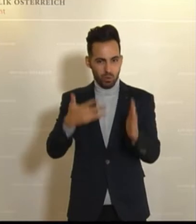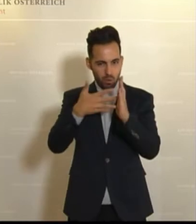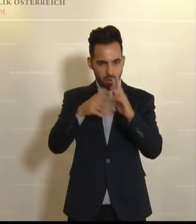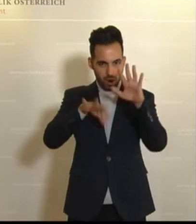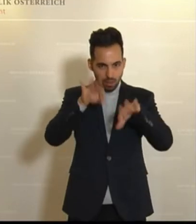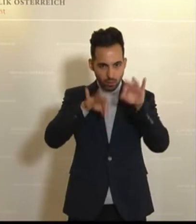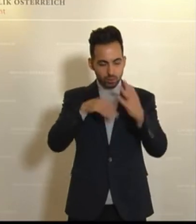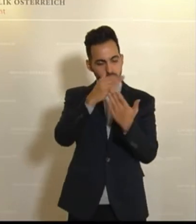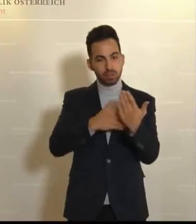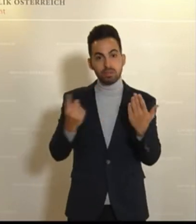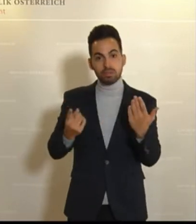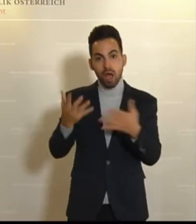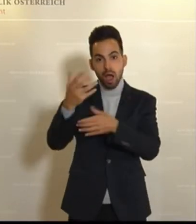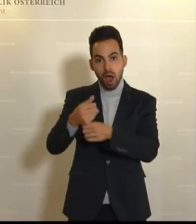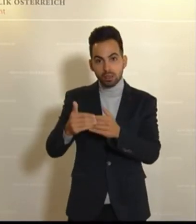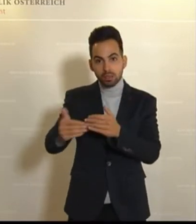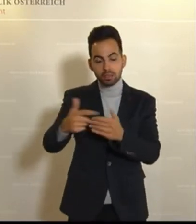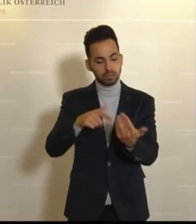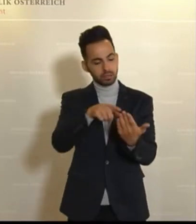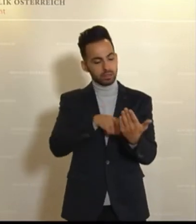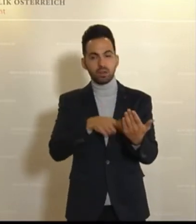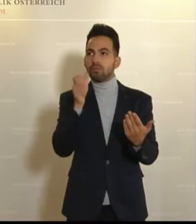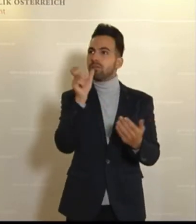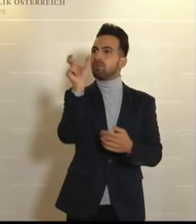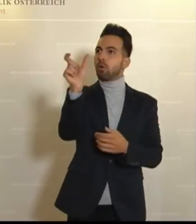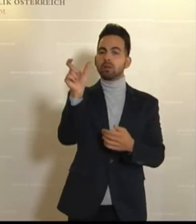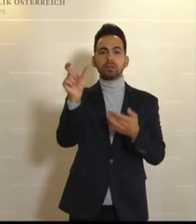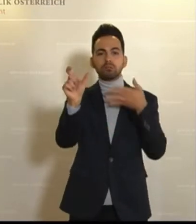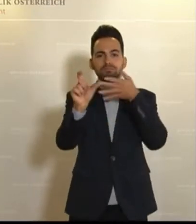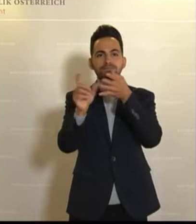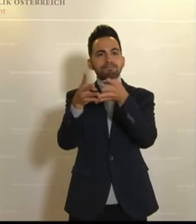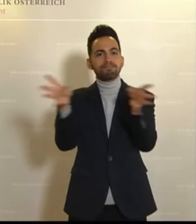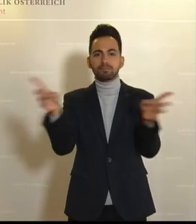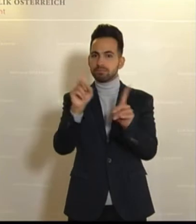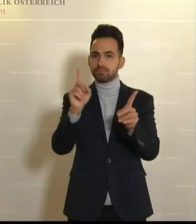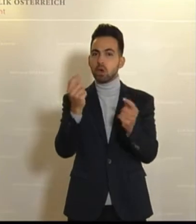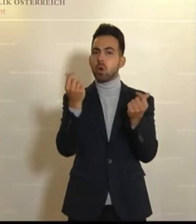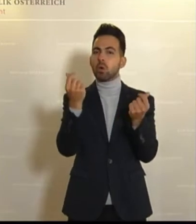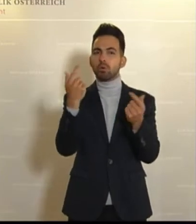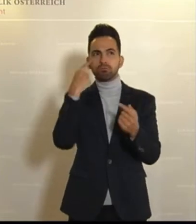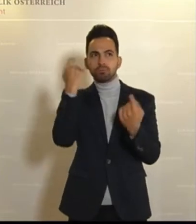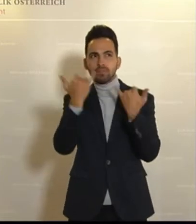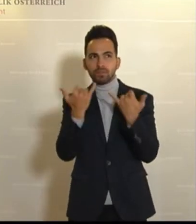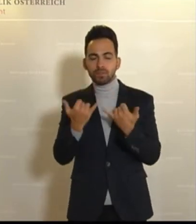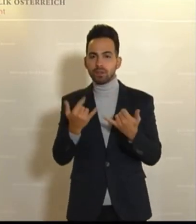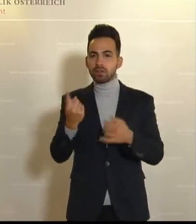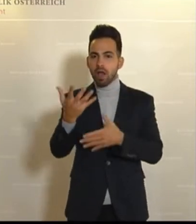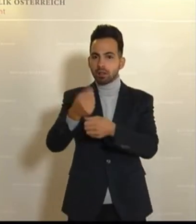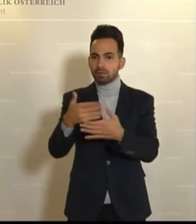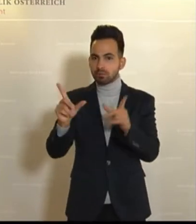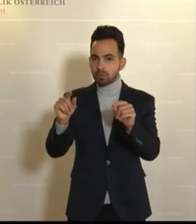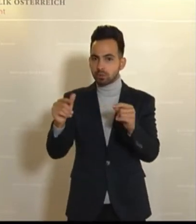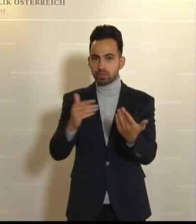Und Nachhaltigkeit ist, anders als viele glauben, kein so dehnbarer Begriff, wenn man das aus einer ökologischen Perspektive betrachtet. Es geht darum, dass